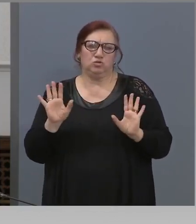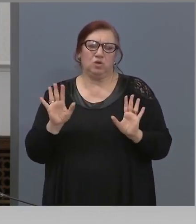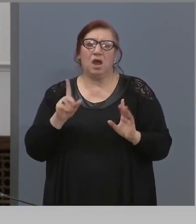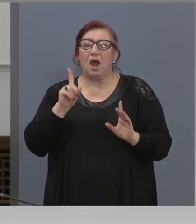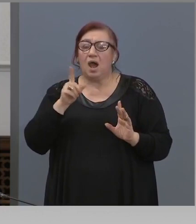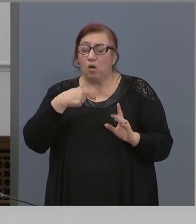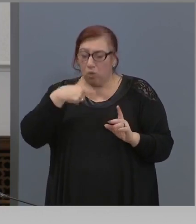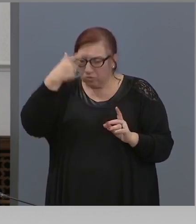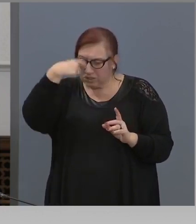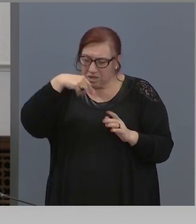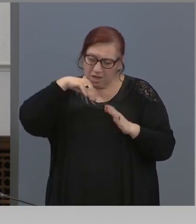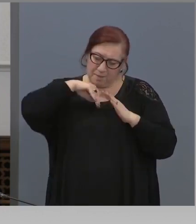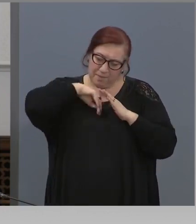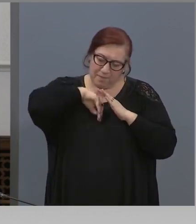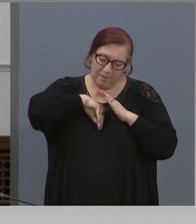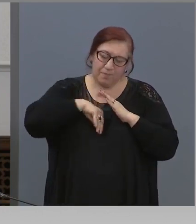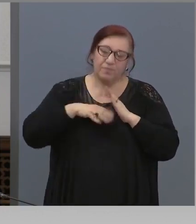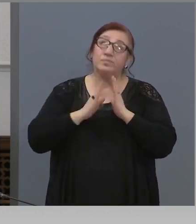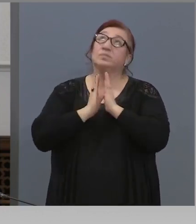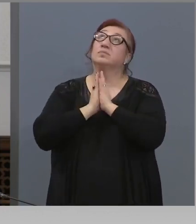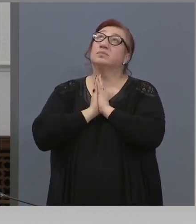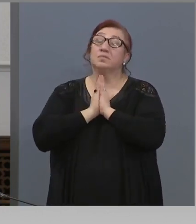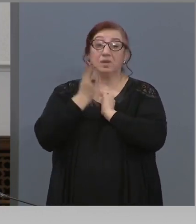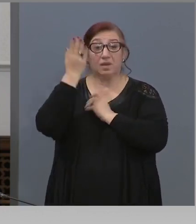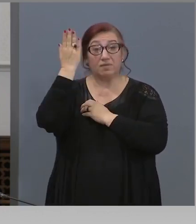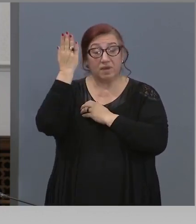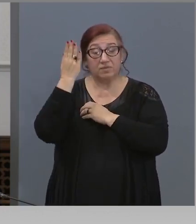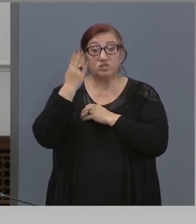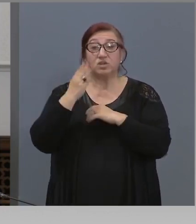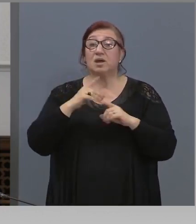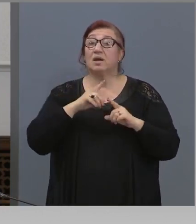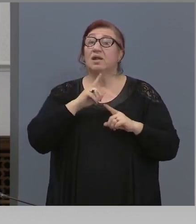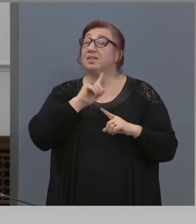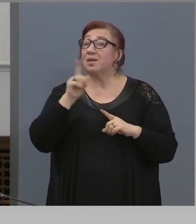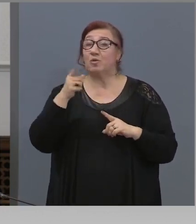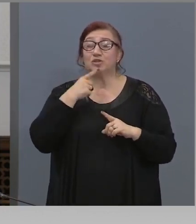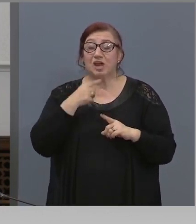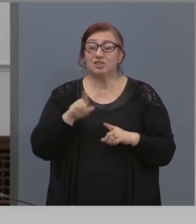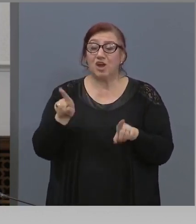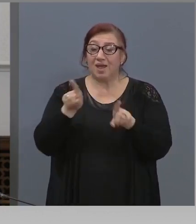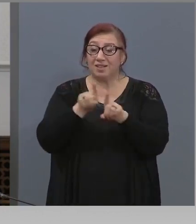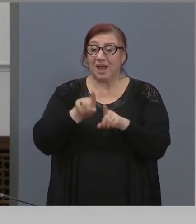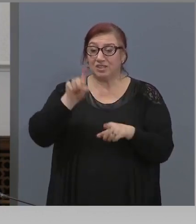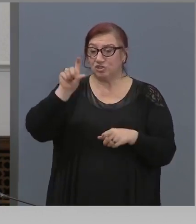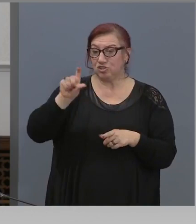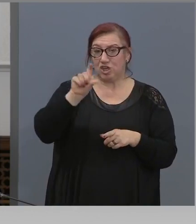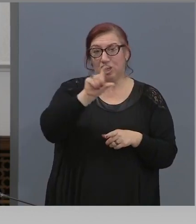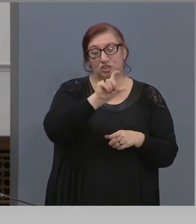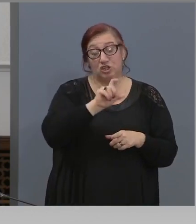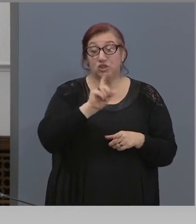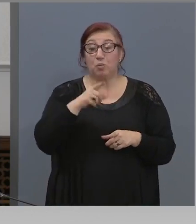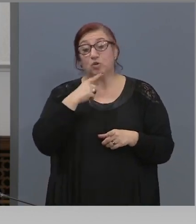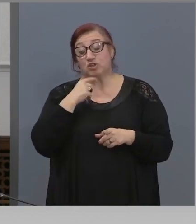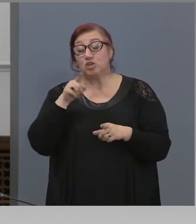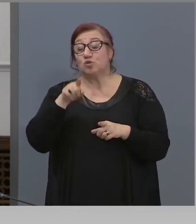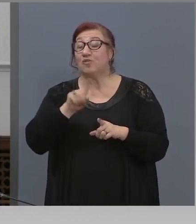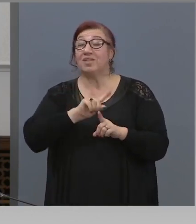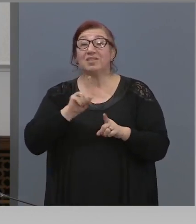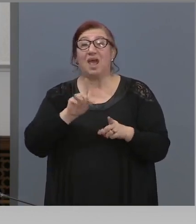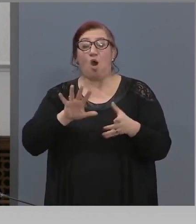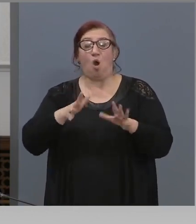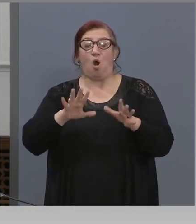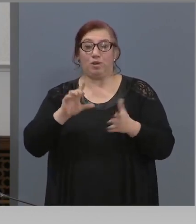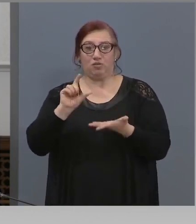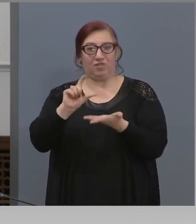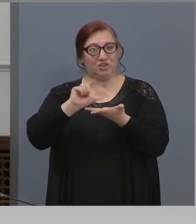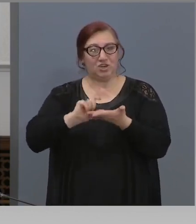Ако не вярваш благодата, когато друго можеш да кажеш, че от една и съща чаш с една лъжичка няма заразът. Да, ама това не е обикновена чаша. Това е